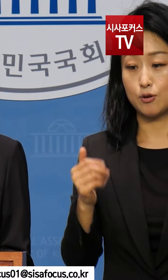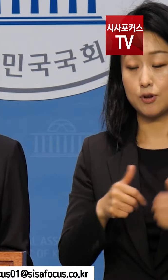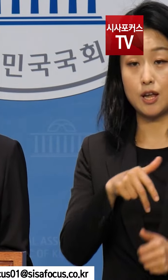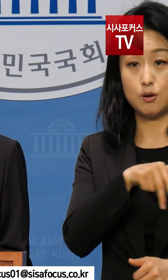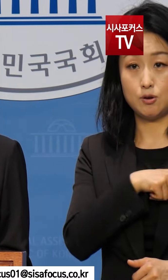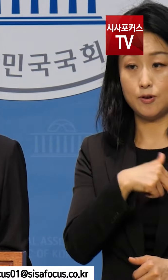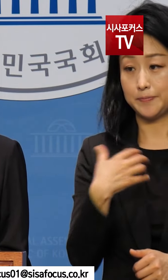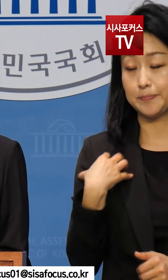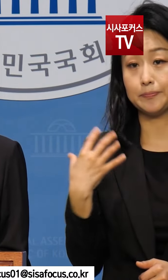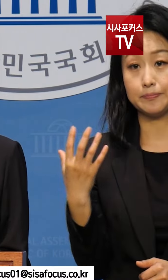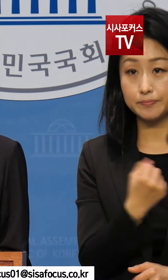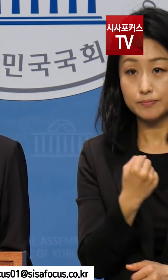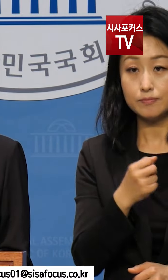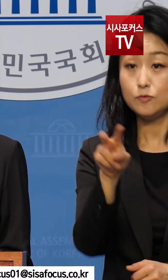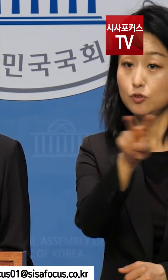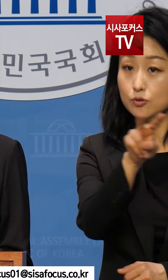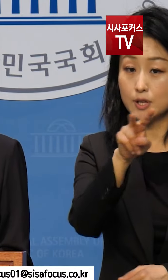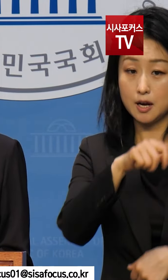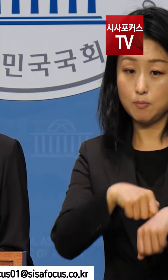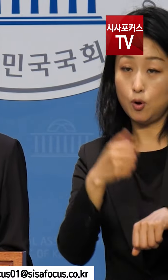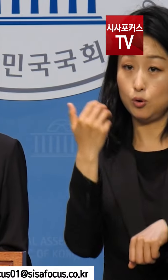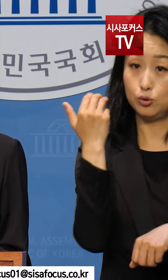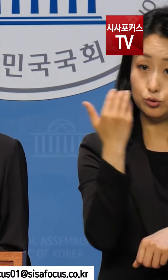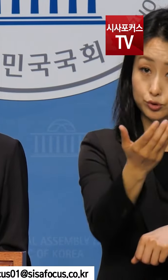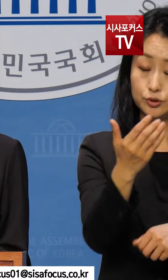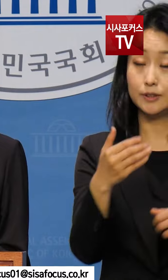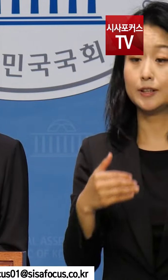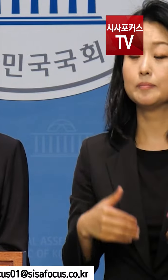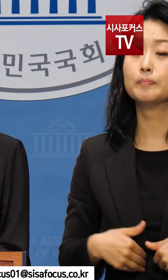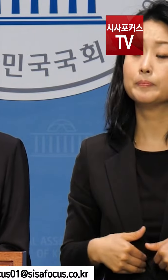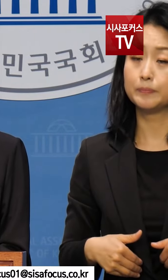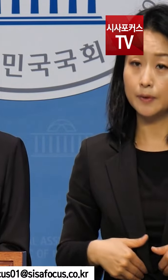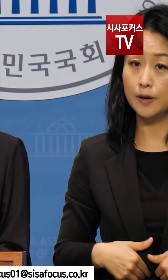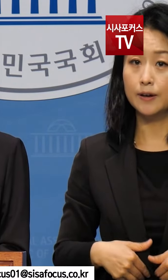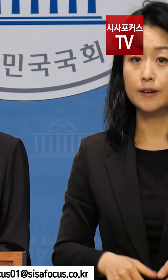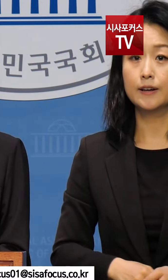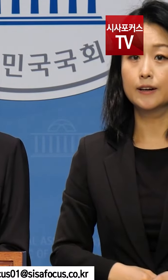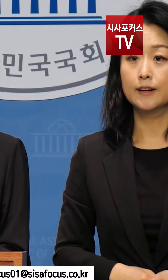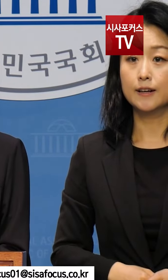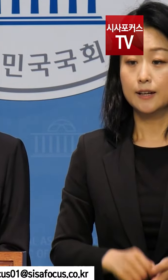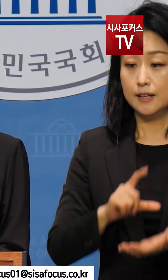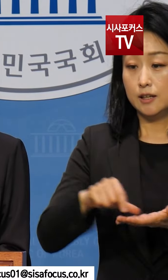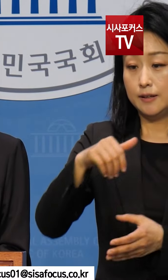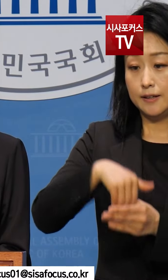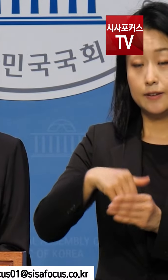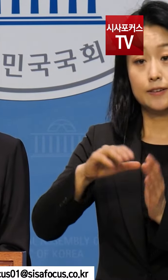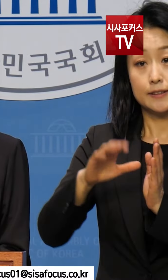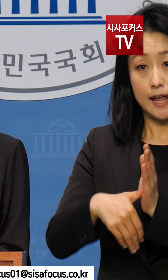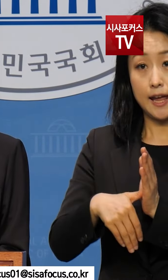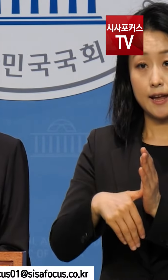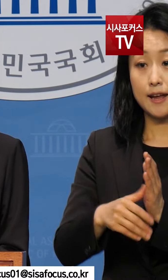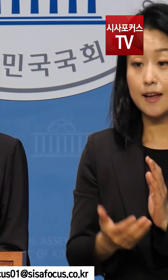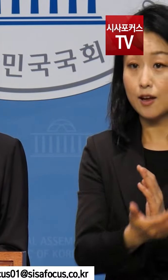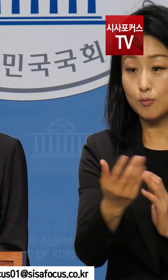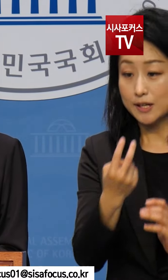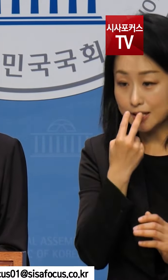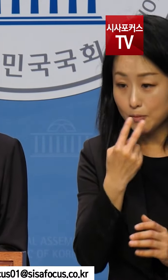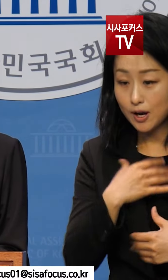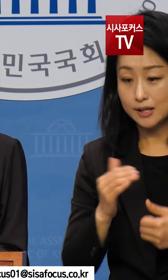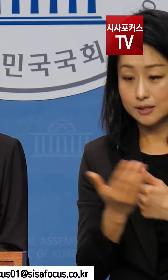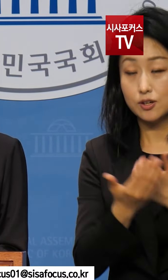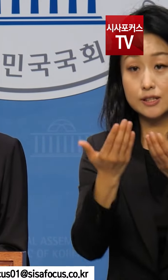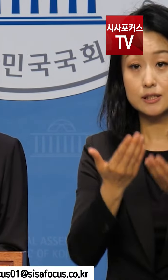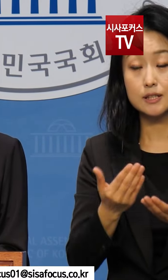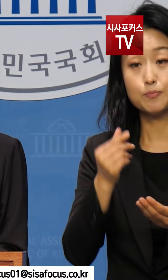차원의 진상규명을 통해서 두 사람의 책임을 반드시 물어야 합니다. 다가오는 지방선거에서 도민의 생명과 안전을